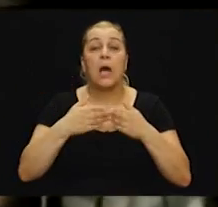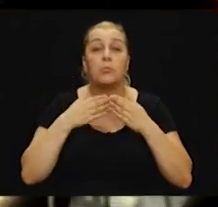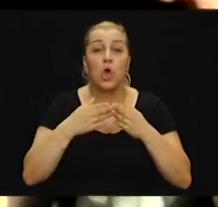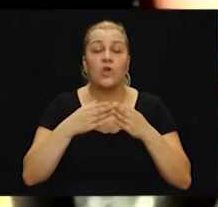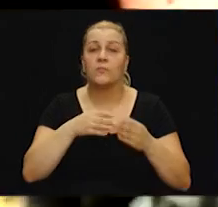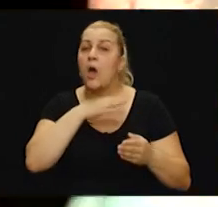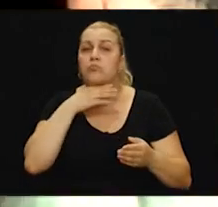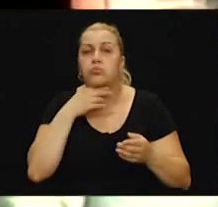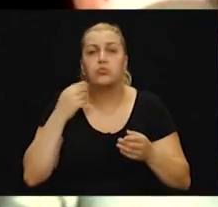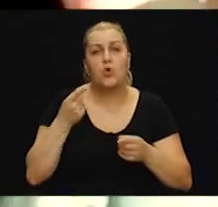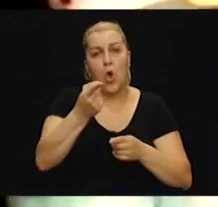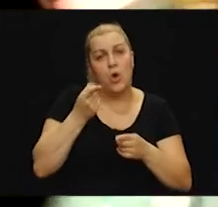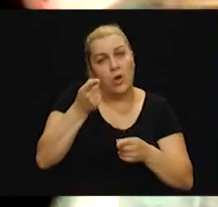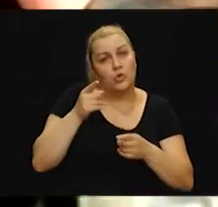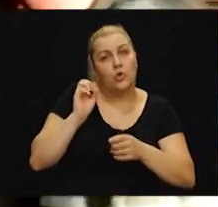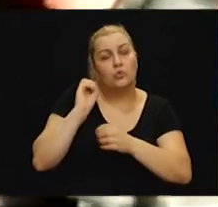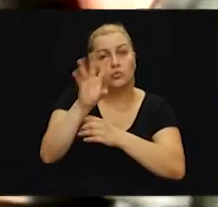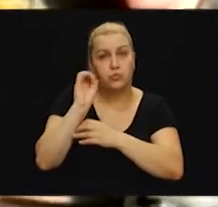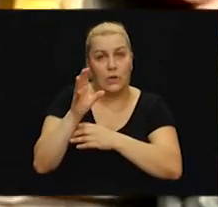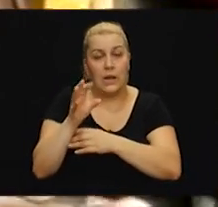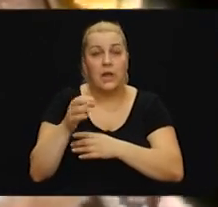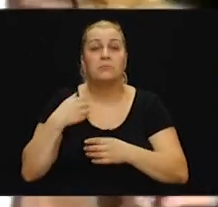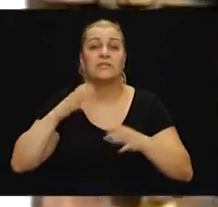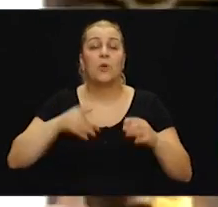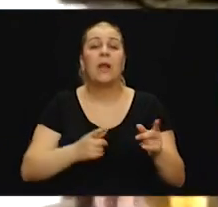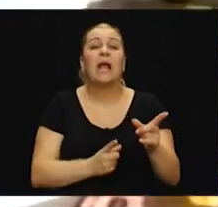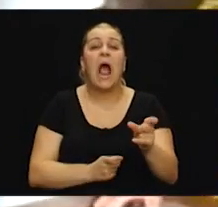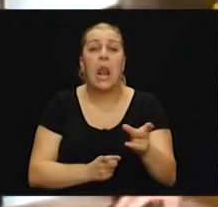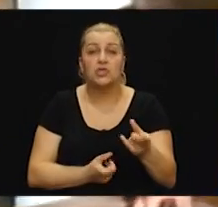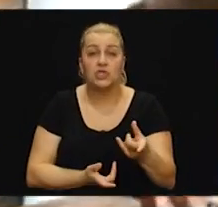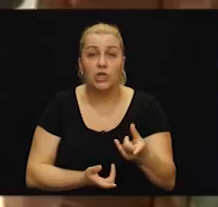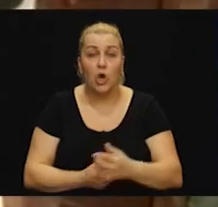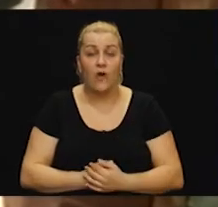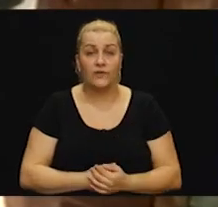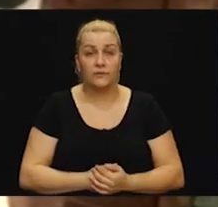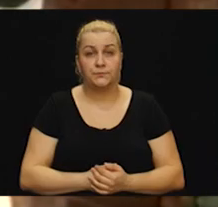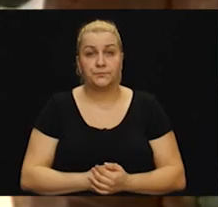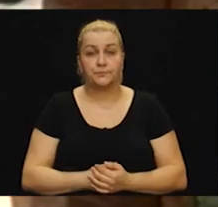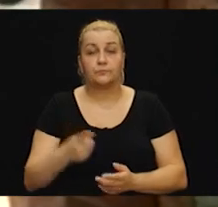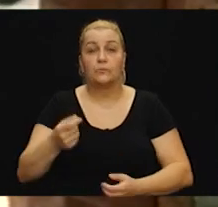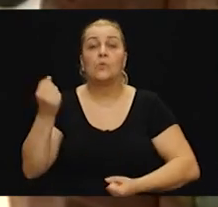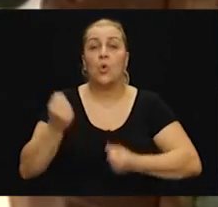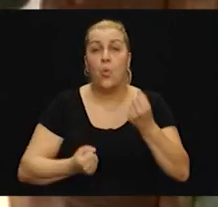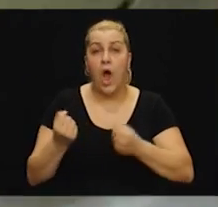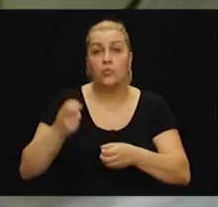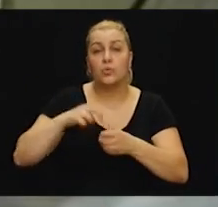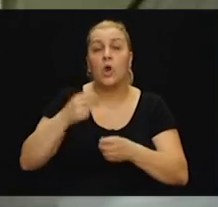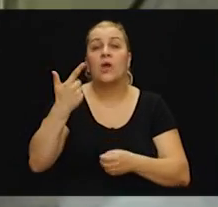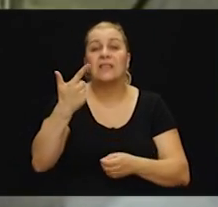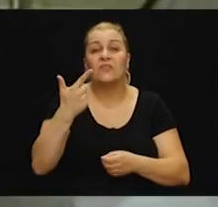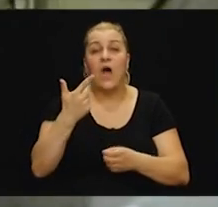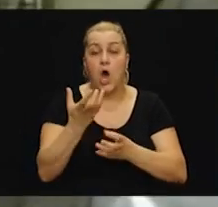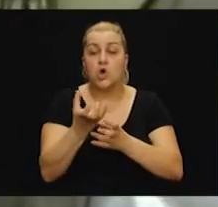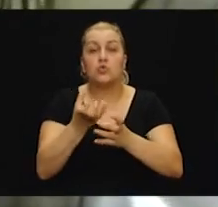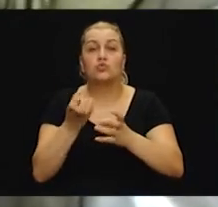bili su pokriveni, mi smo imali kalašnikove. U autu je bilo dva ručna